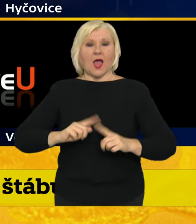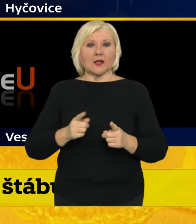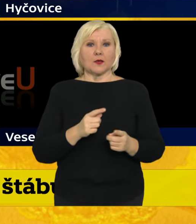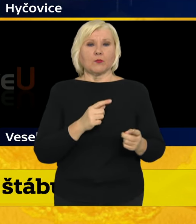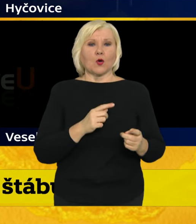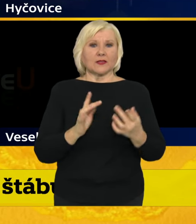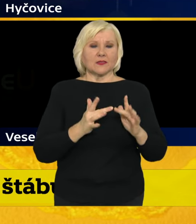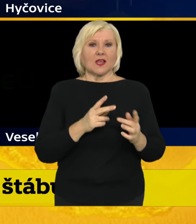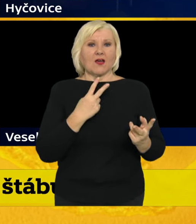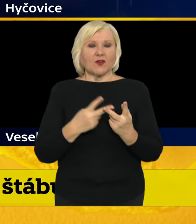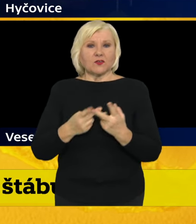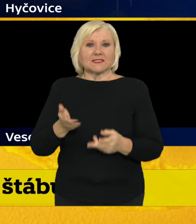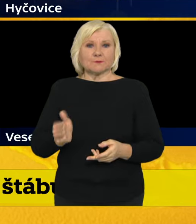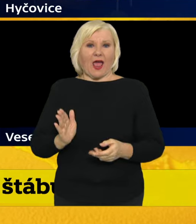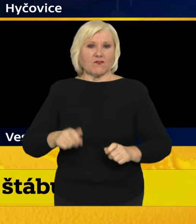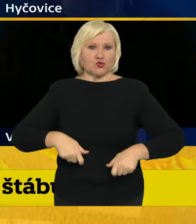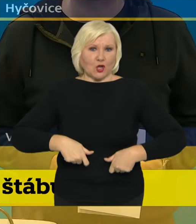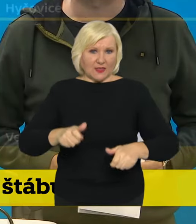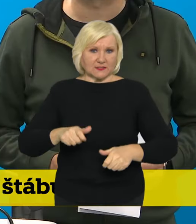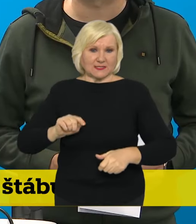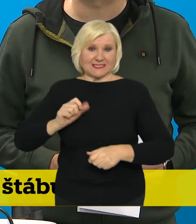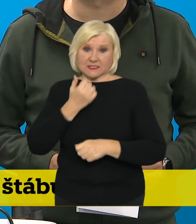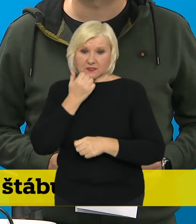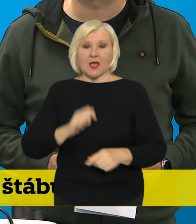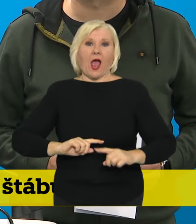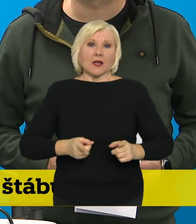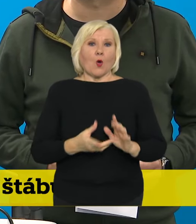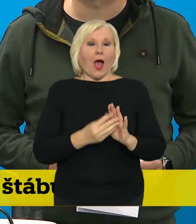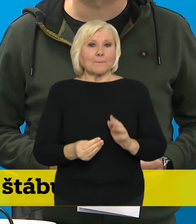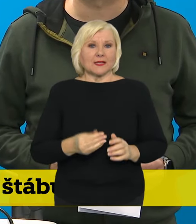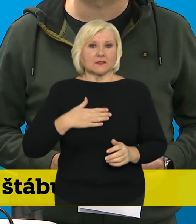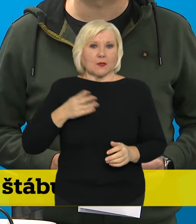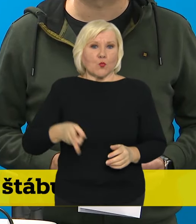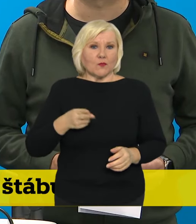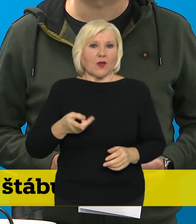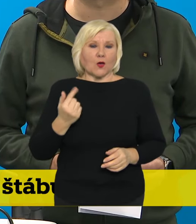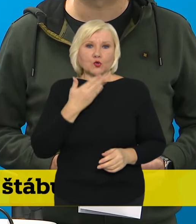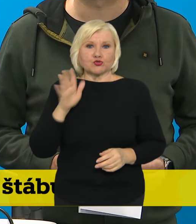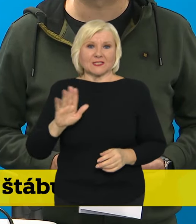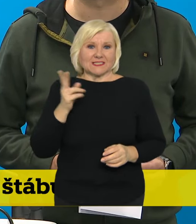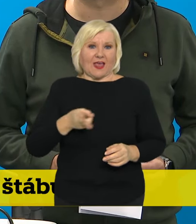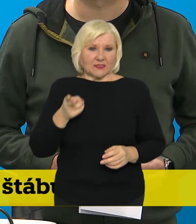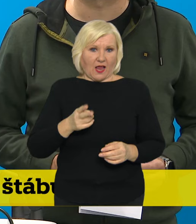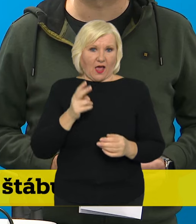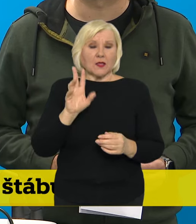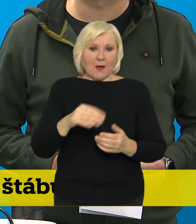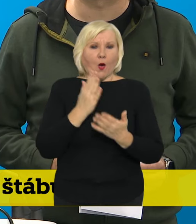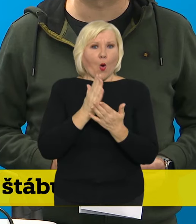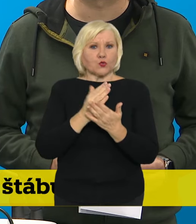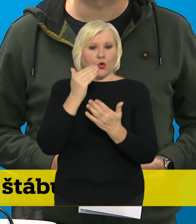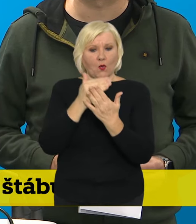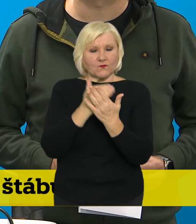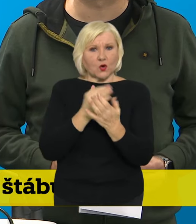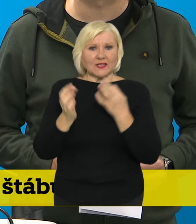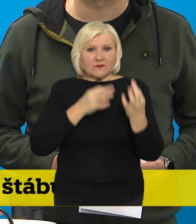.zpráva.železnic.cz, případně aplikaci Můj vlak Českých drah, kde jsou všechny průběžné informace o tom, jak je